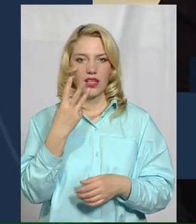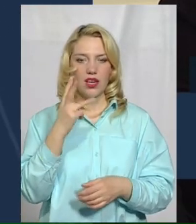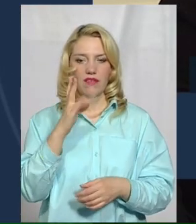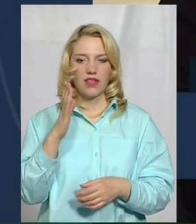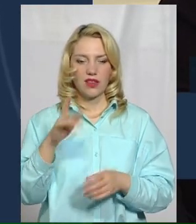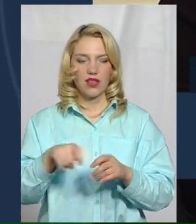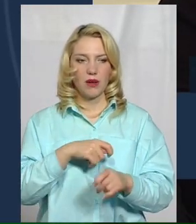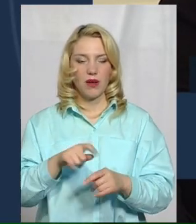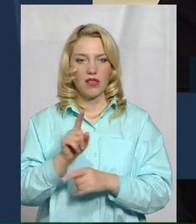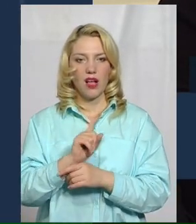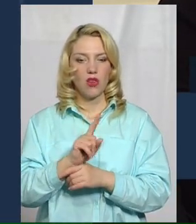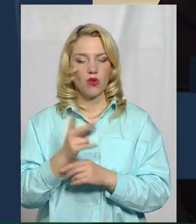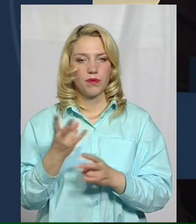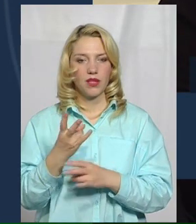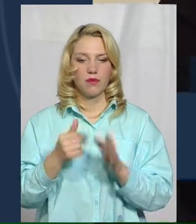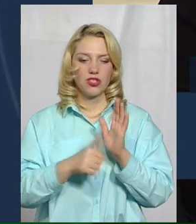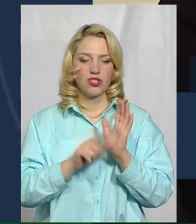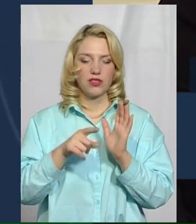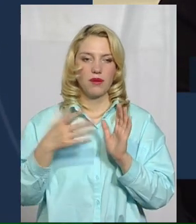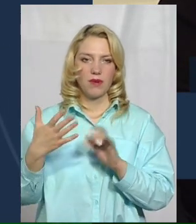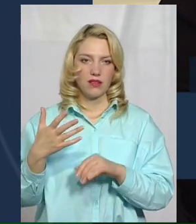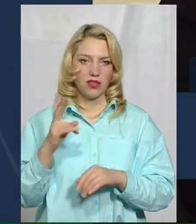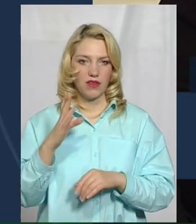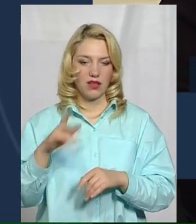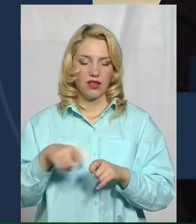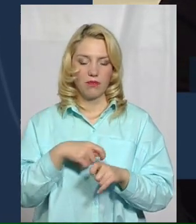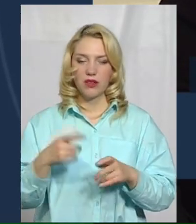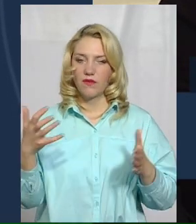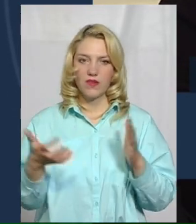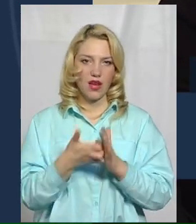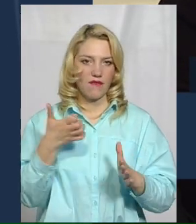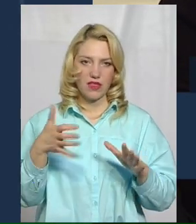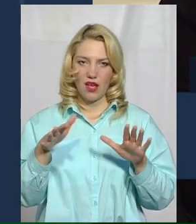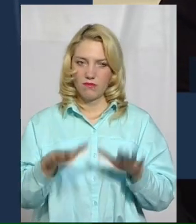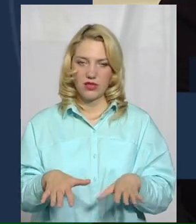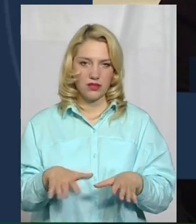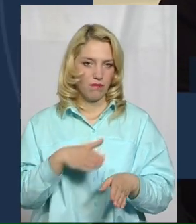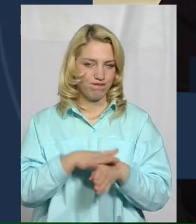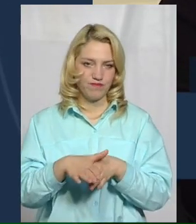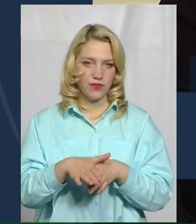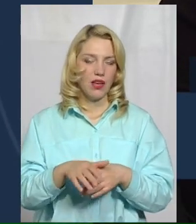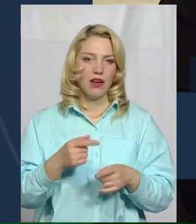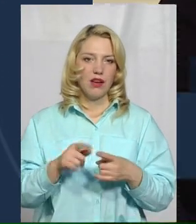нормативі 6,5 квадратних метрів. Абсолютно не вистачає місця старими